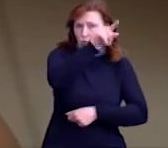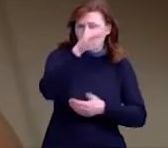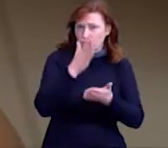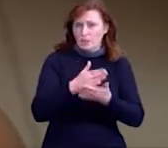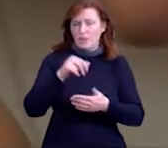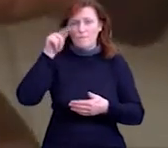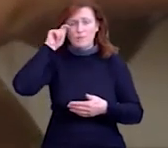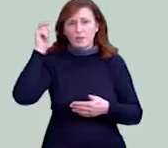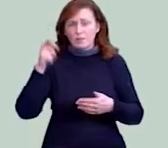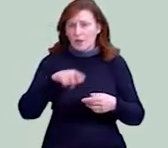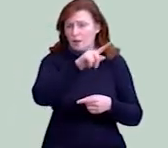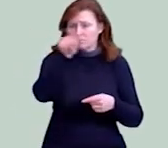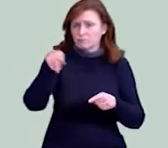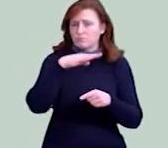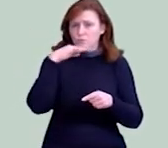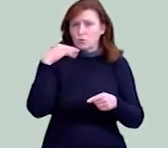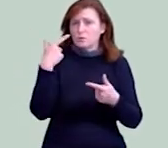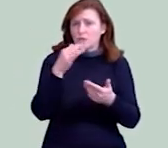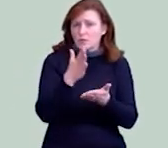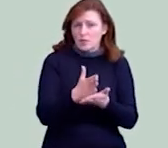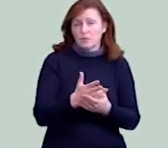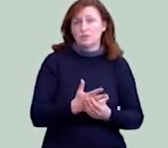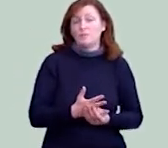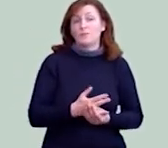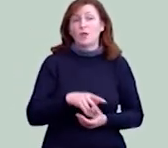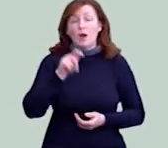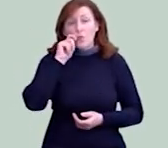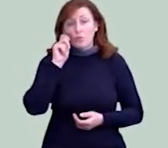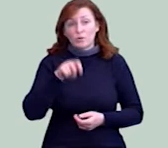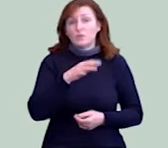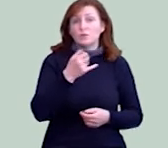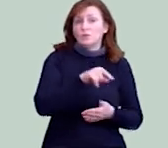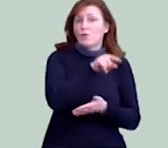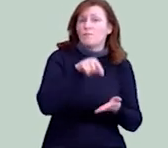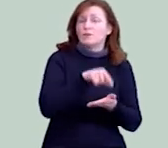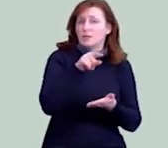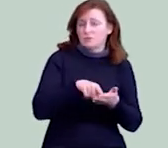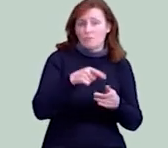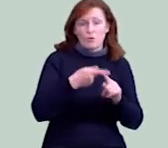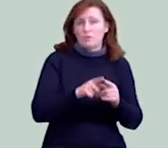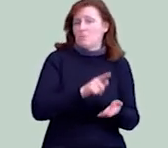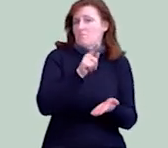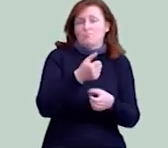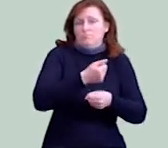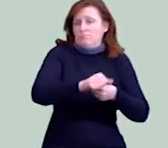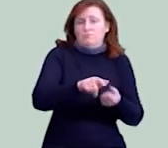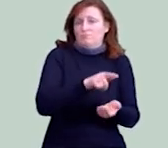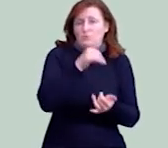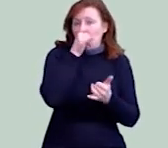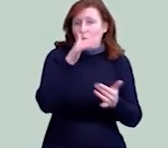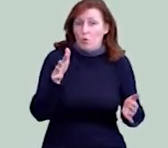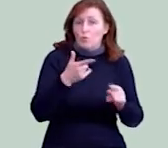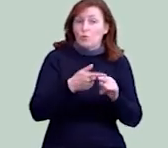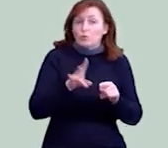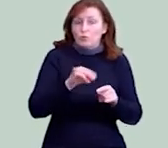Здебільшого їх тестують. В Україні додаток теж поки що працює в тестовому режимі. Він не обов'язковий, пояснюють у Мінцифрі. Однак